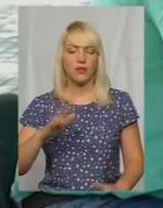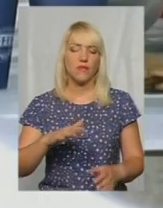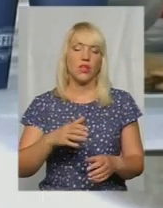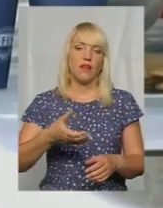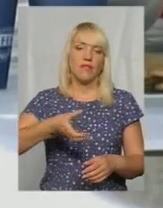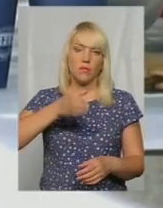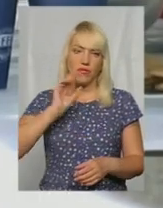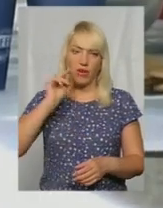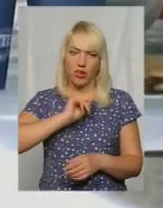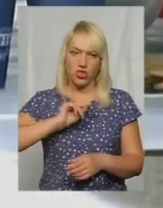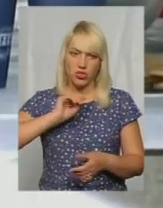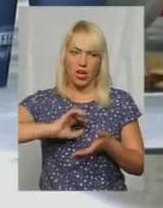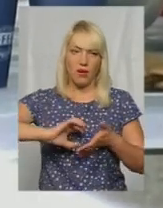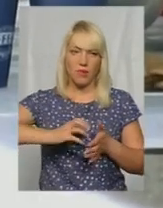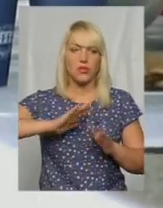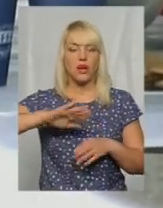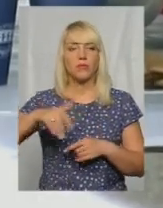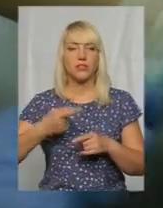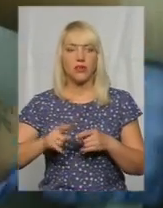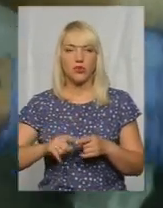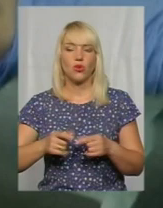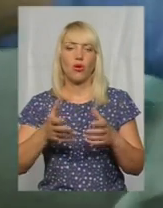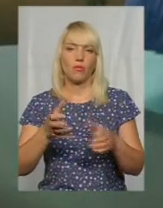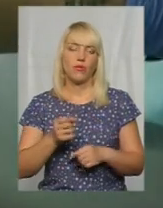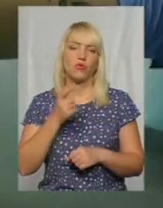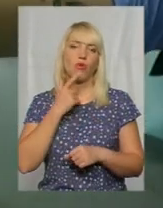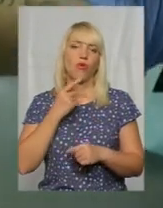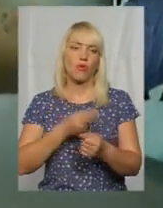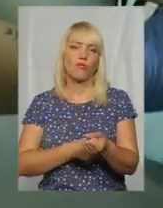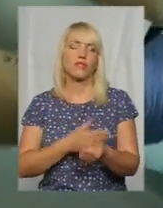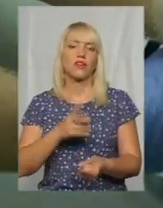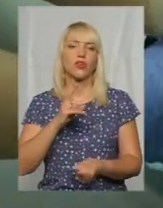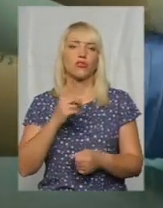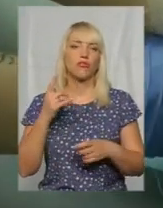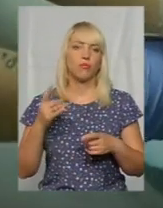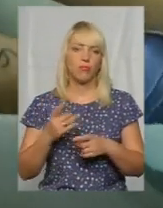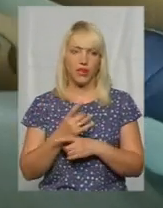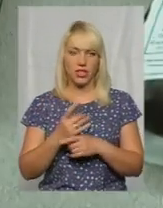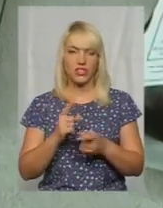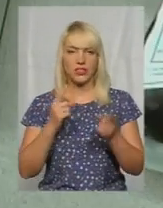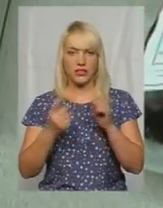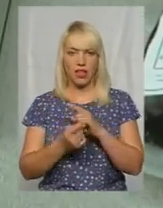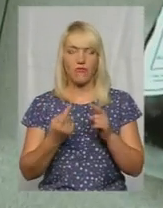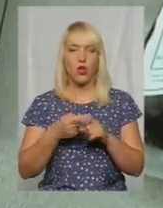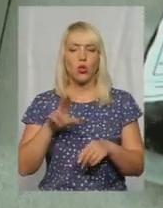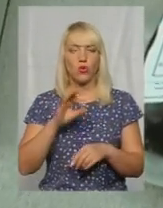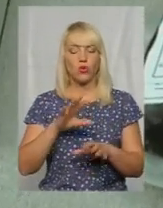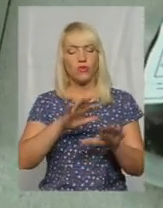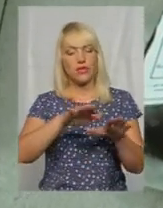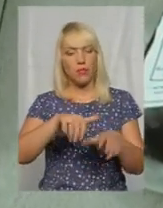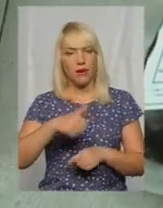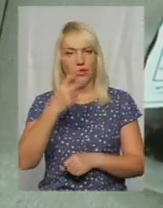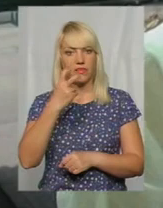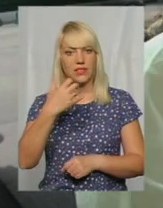цього у цієї людини беруть кров з вених. У тих, хто став донором вперше, забирають 250 мл, у решти –